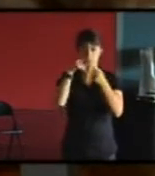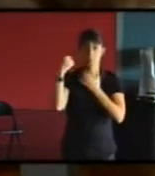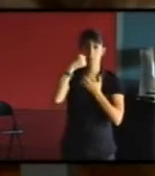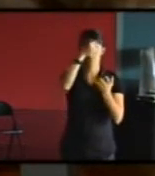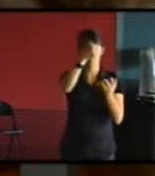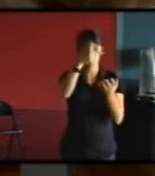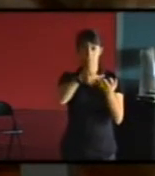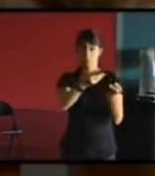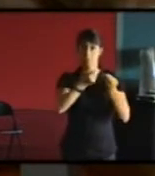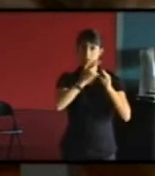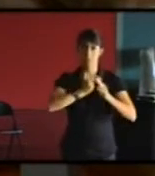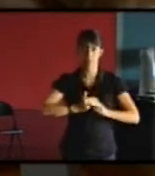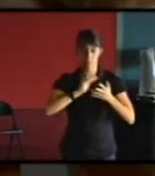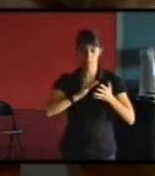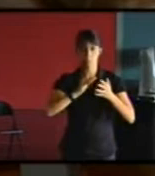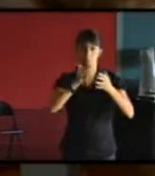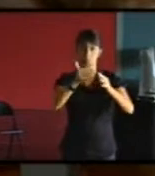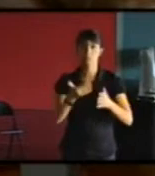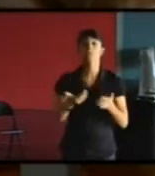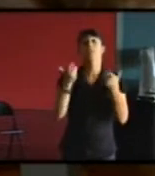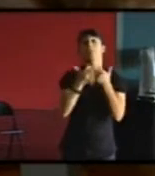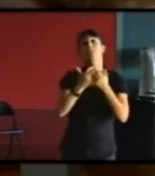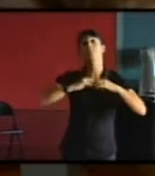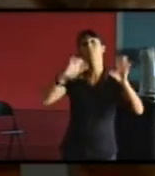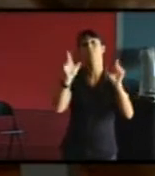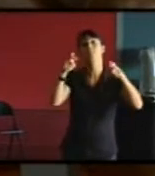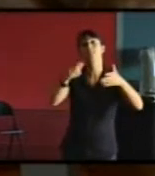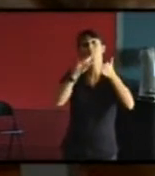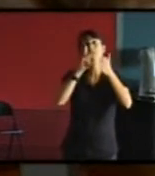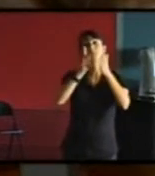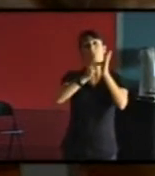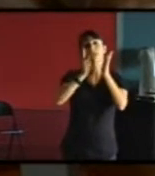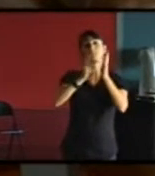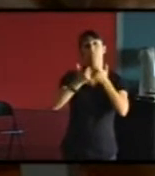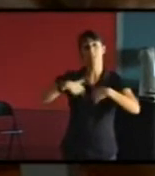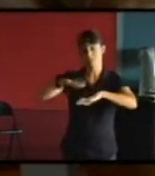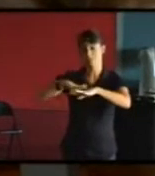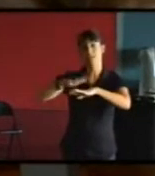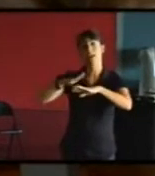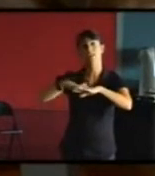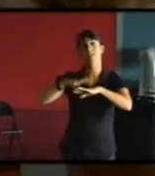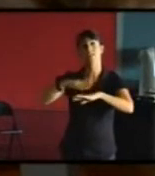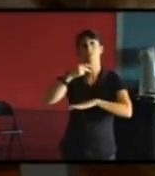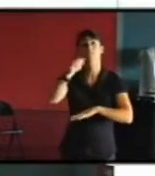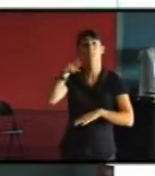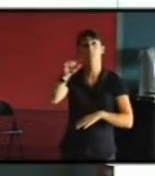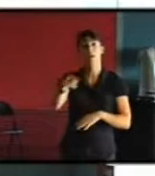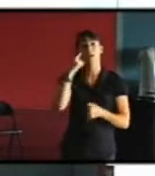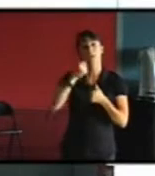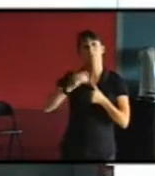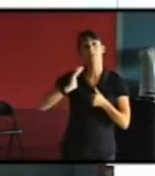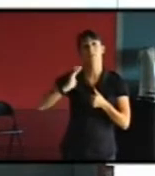un exemple prenons le marais à Paris dans les années 60 le plan de sauvegarde du marais il décide de détruire